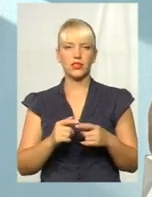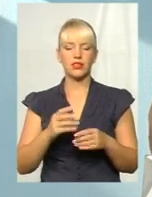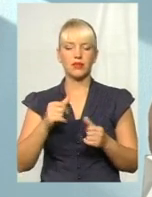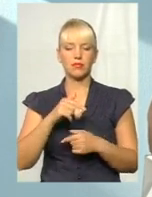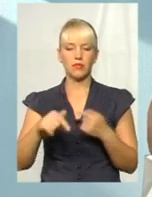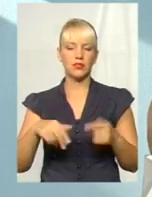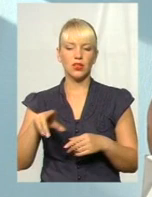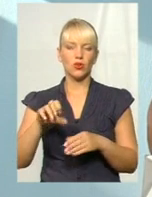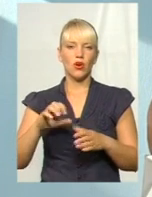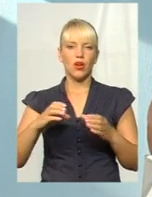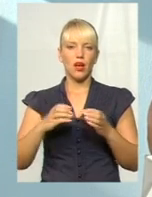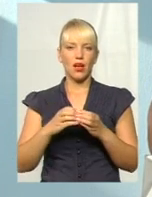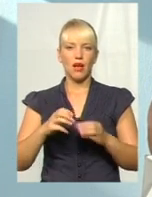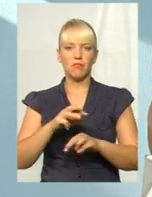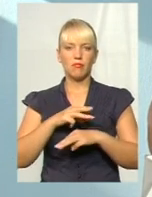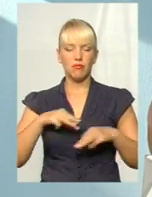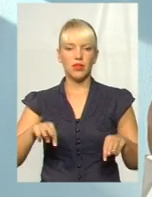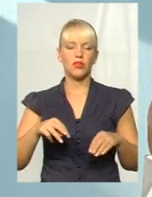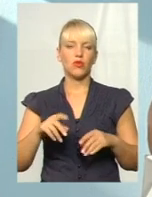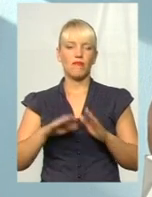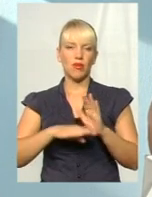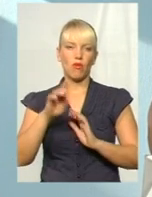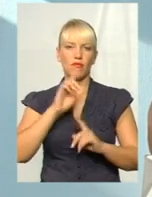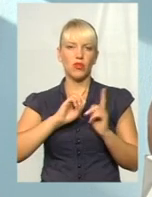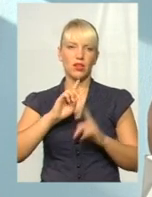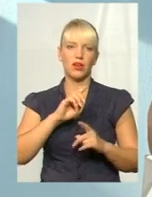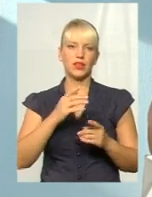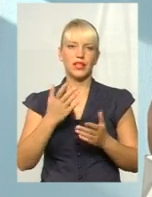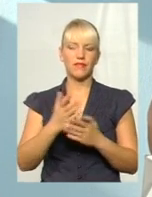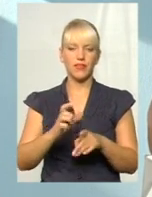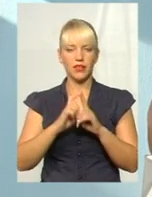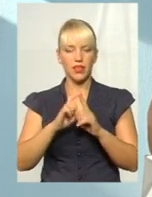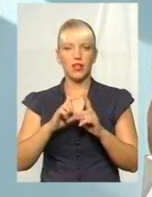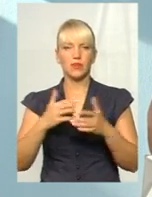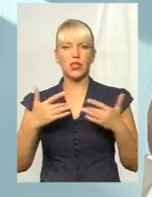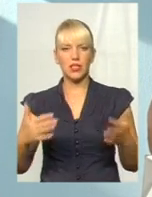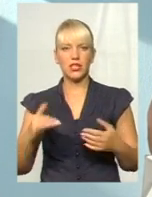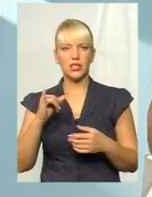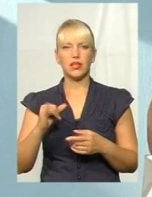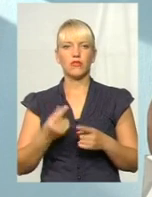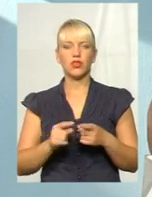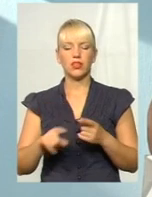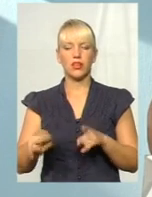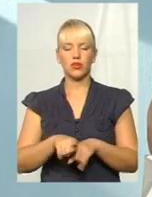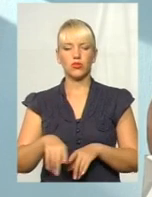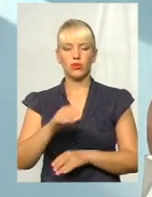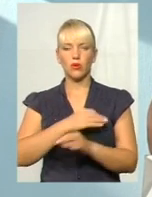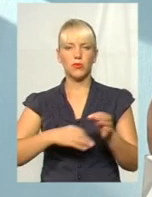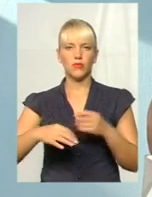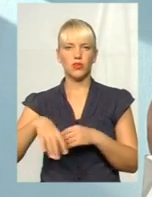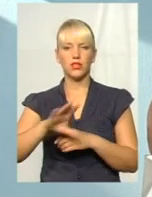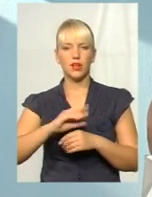Верховної Ради. Надходять різноманітні відповіді, і вони також обговорюються на всіх